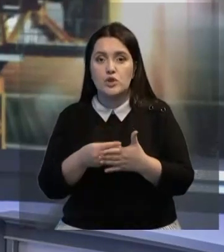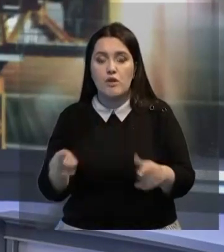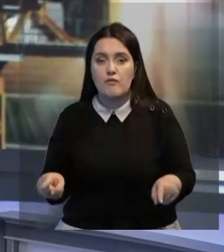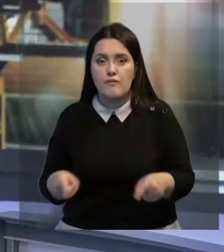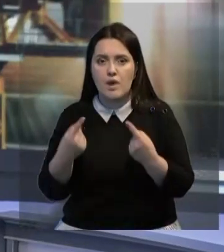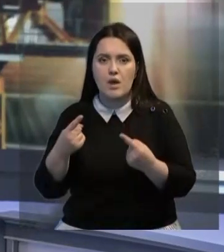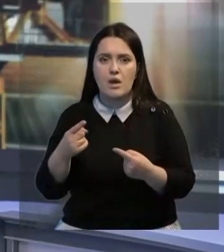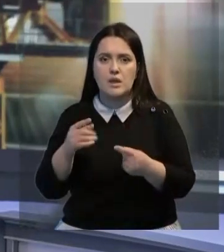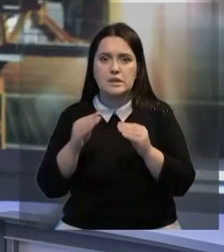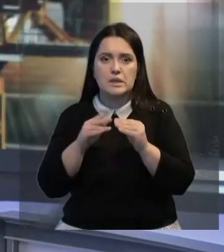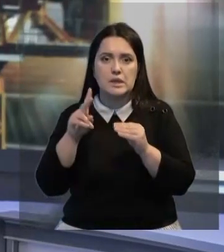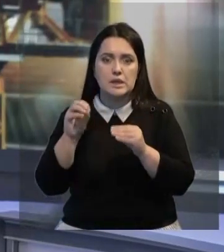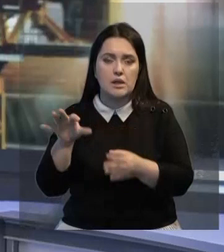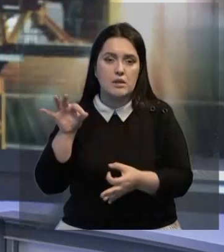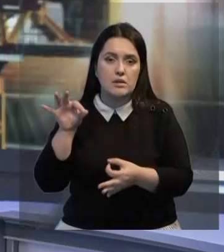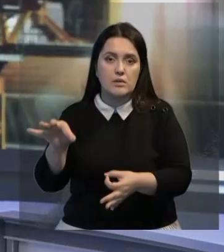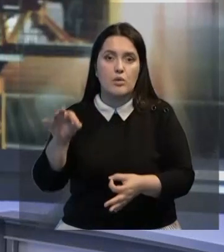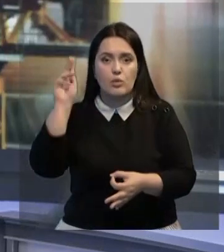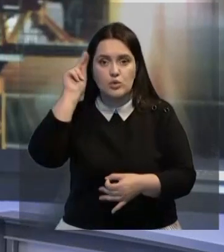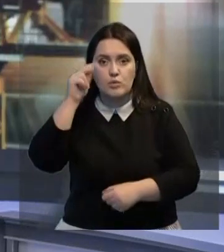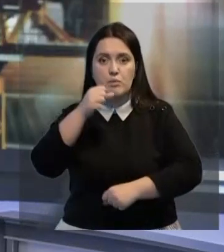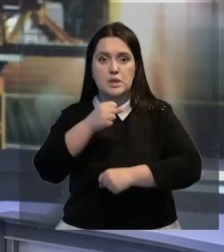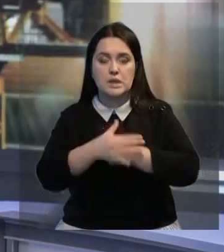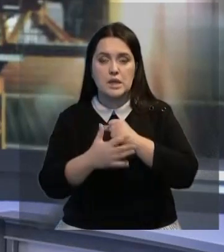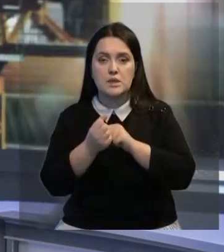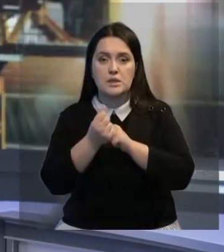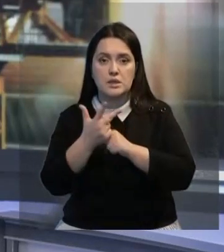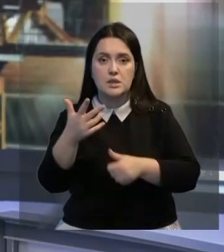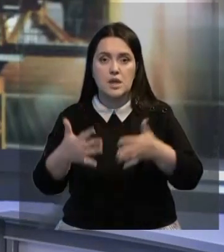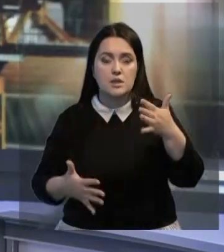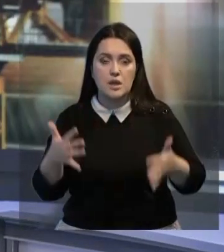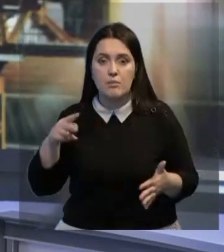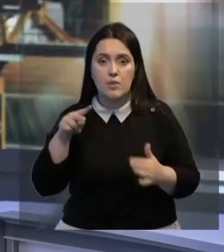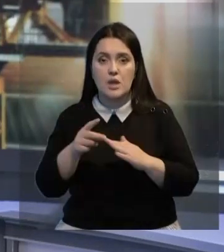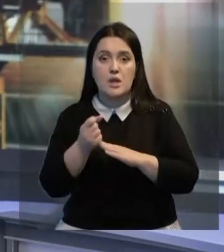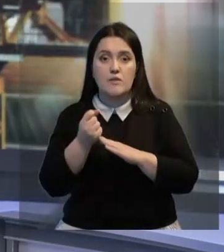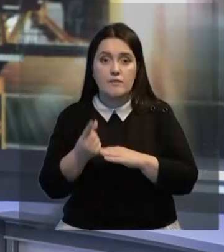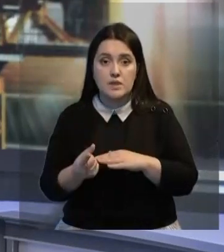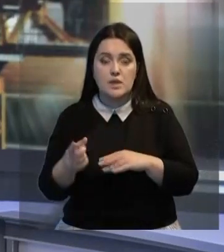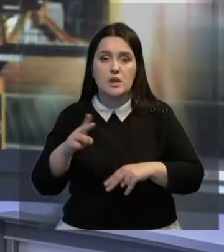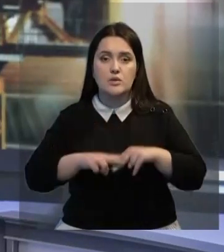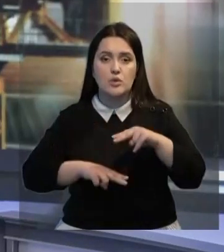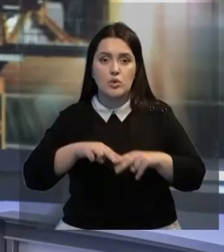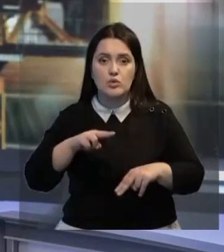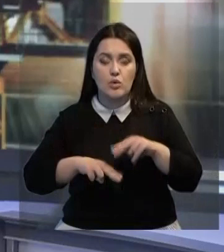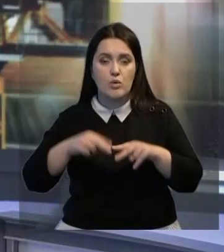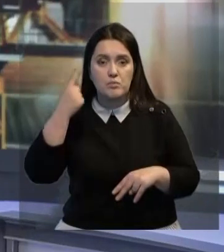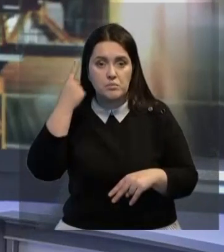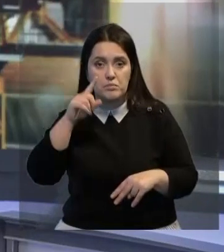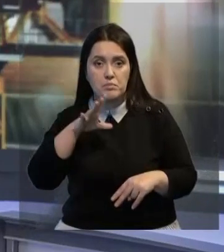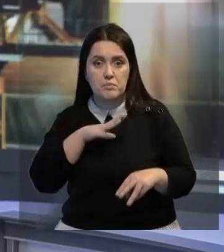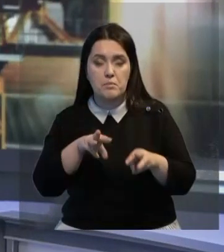городе восстановят замороженное на 10 лет строительство учебного центра из 13 корпусов. В 2011 году